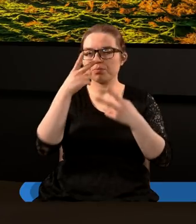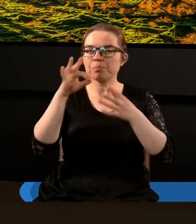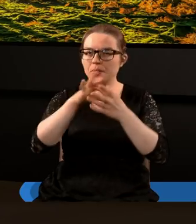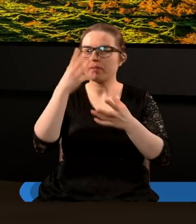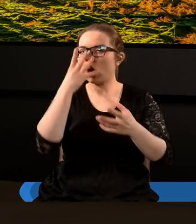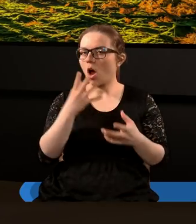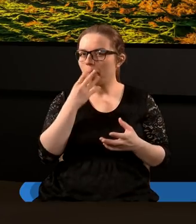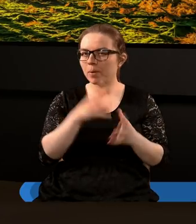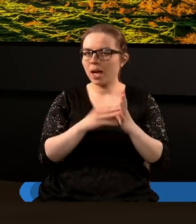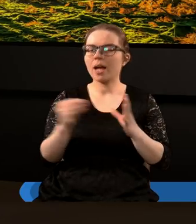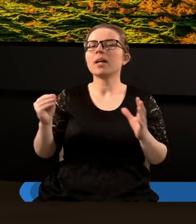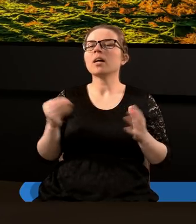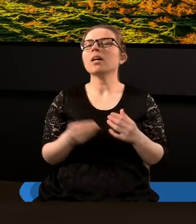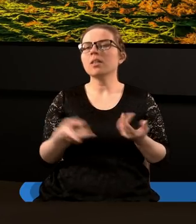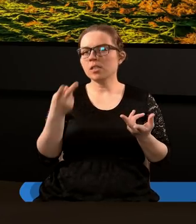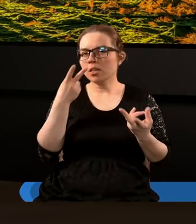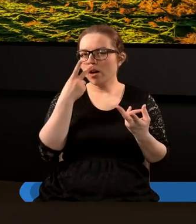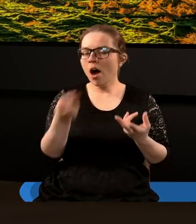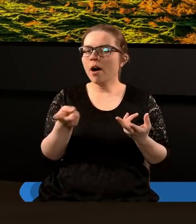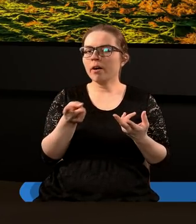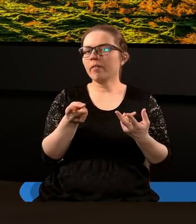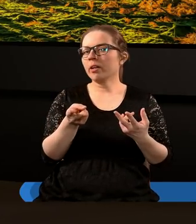obraz. To, co widzi